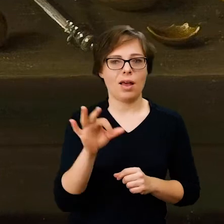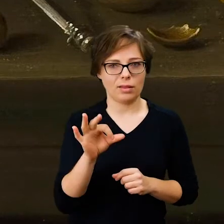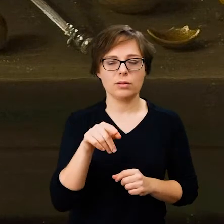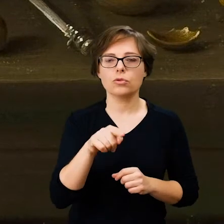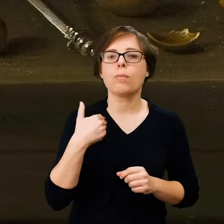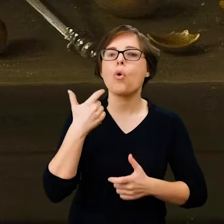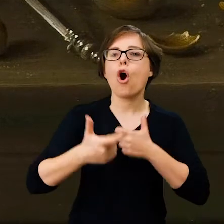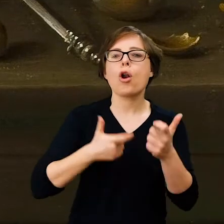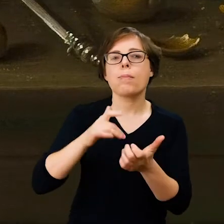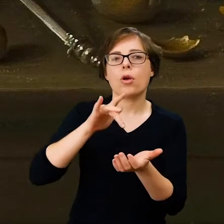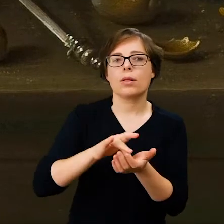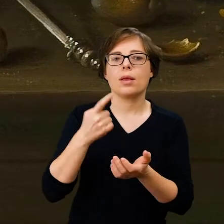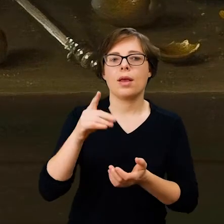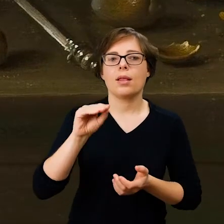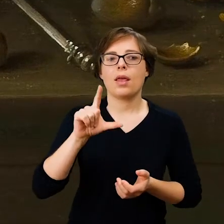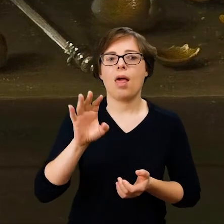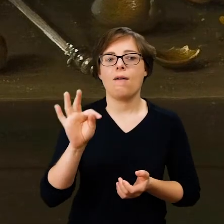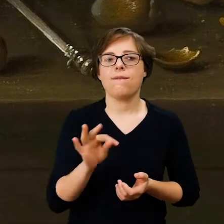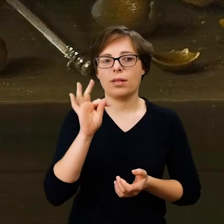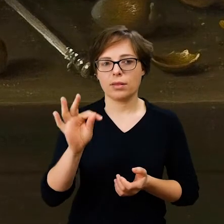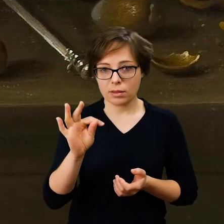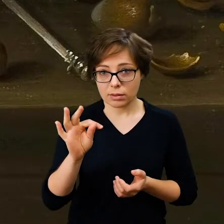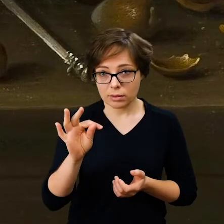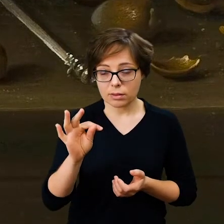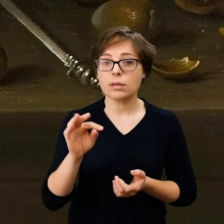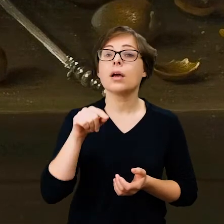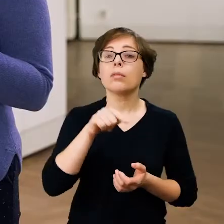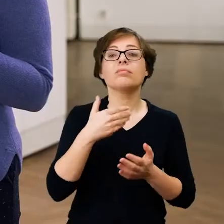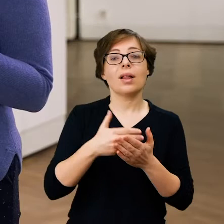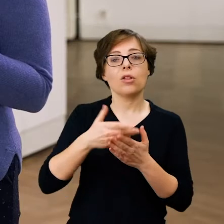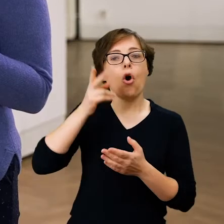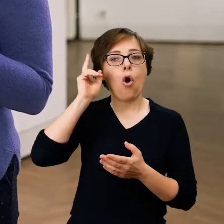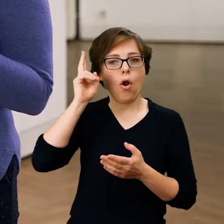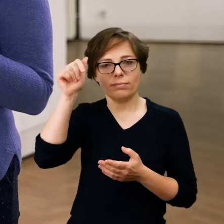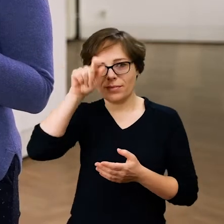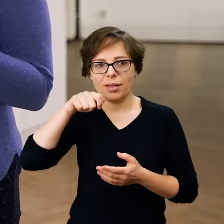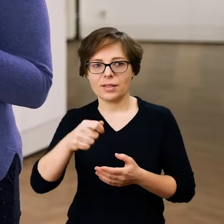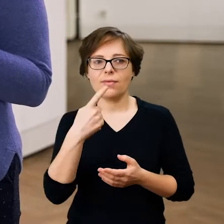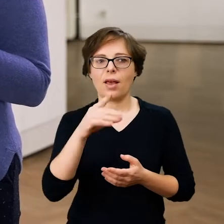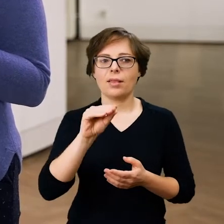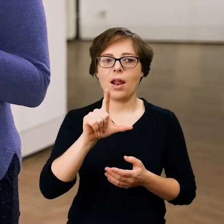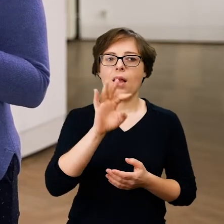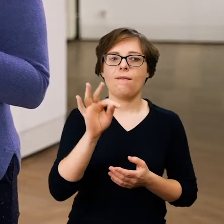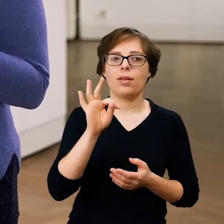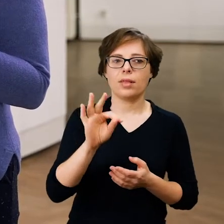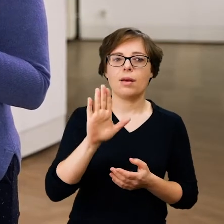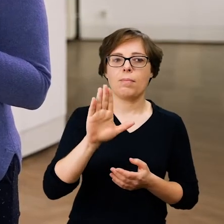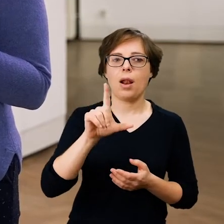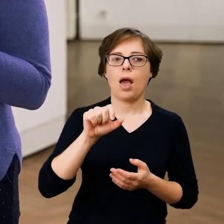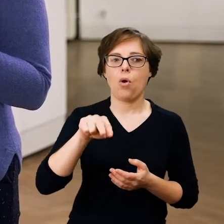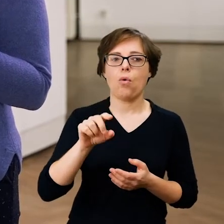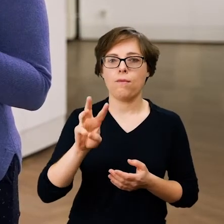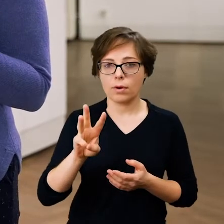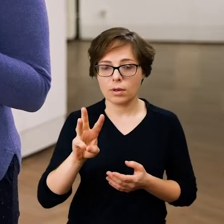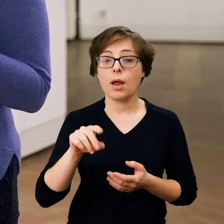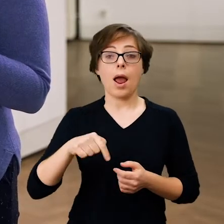wytwarzany w Delft i po holendersku nazywany od tego miejsca Delft Blau. My nazywamy tego typu